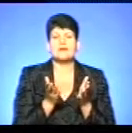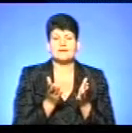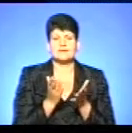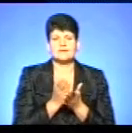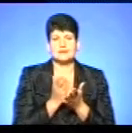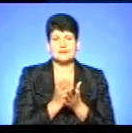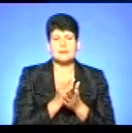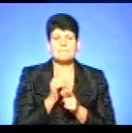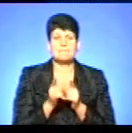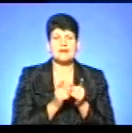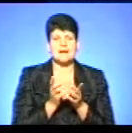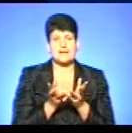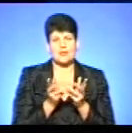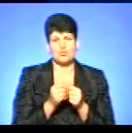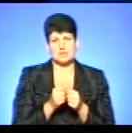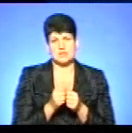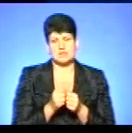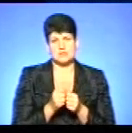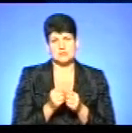відбуваються перерахунки субсидій.